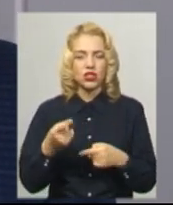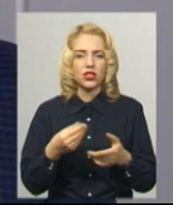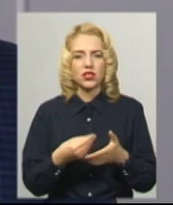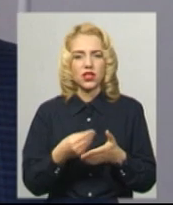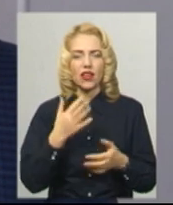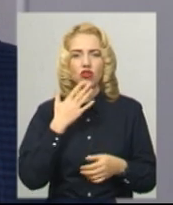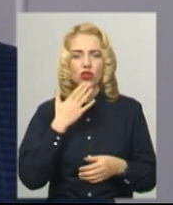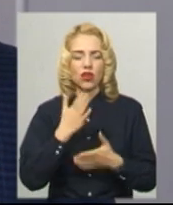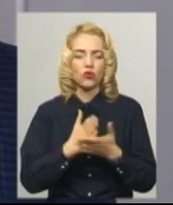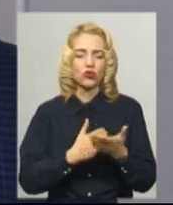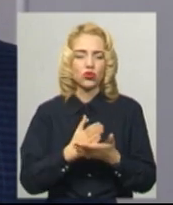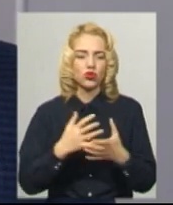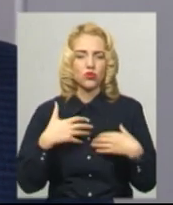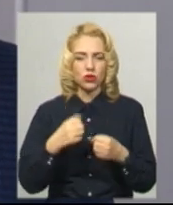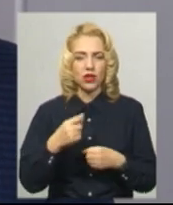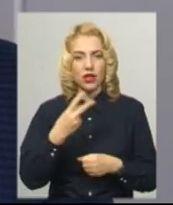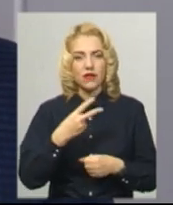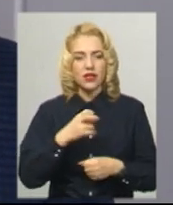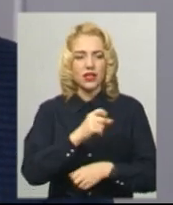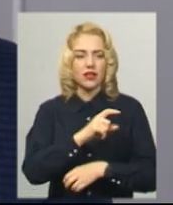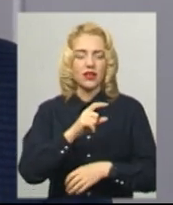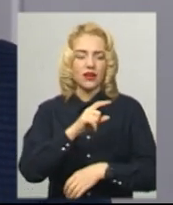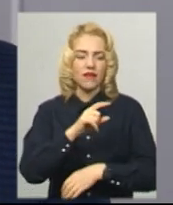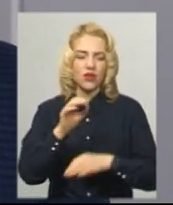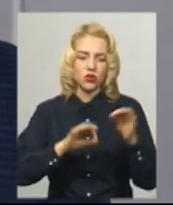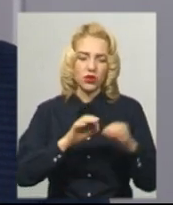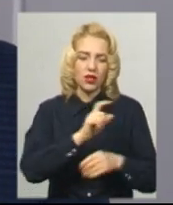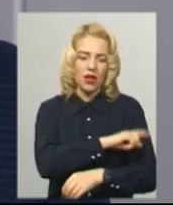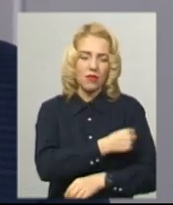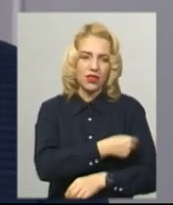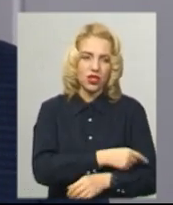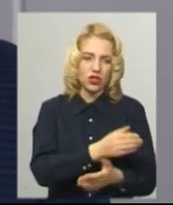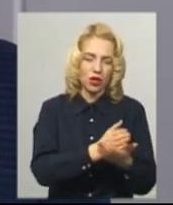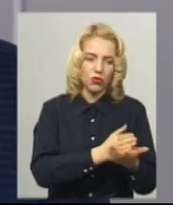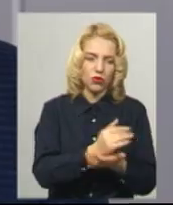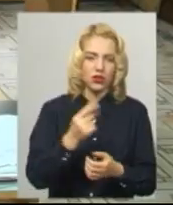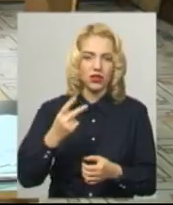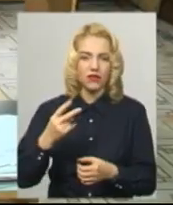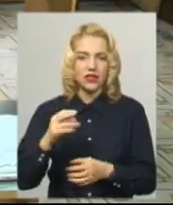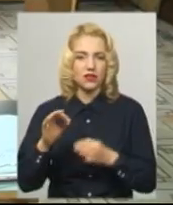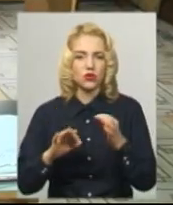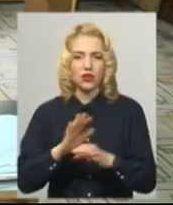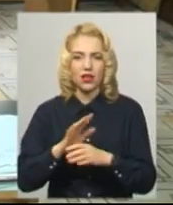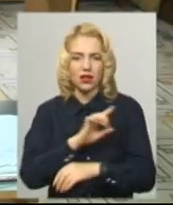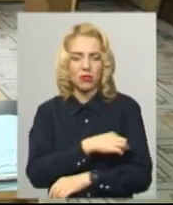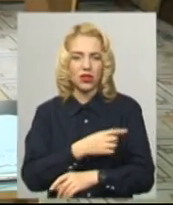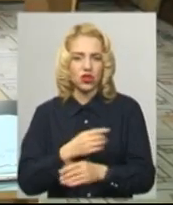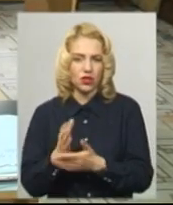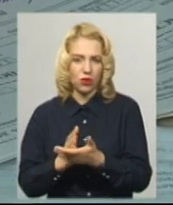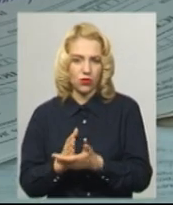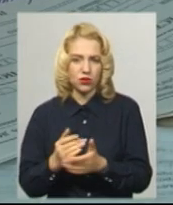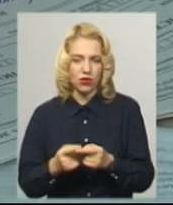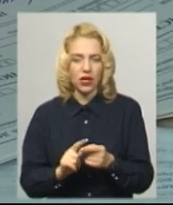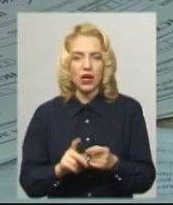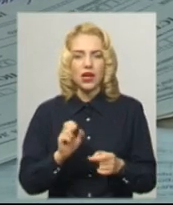службу здоров'я. 20 відсотків на медичних послуг, 20 відсотків на немедичних послуг. На госпітальних радах, каже Який